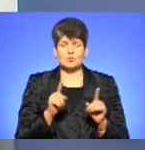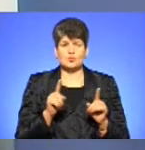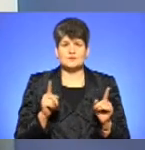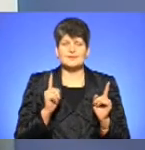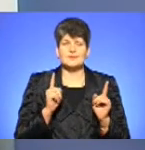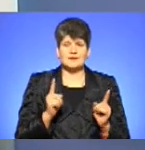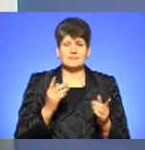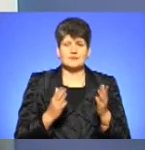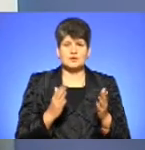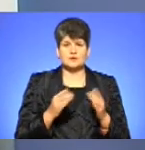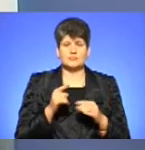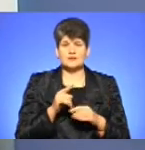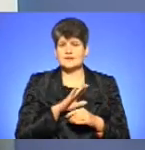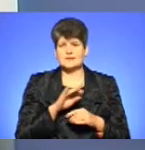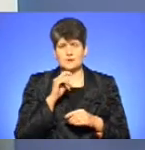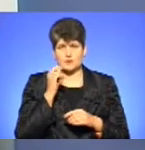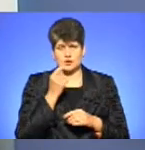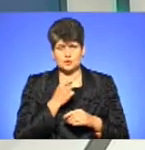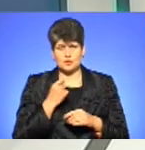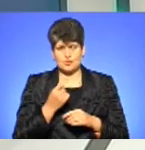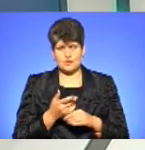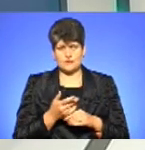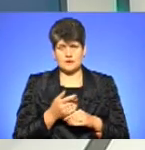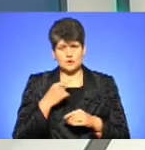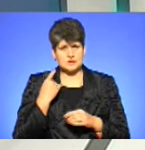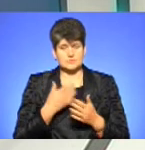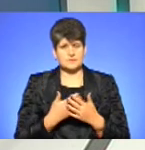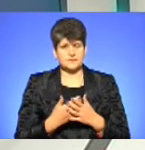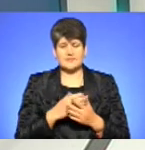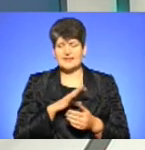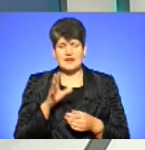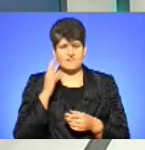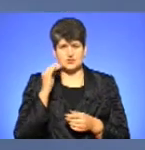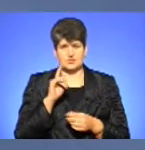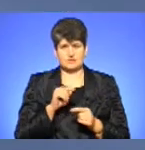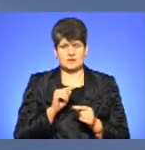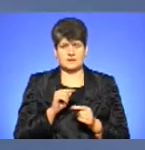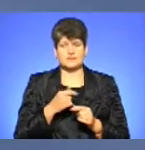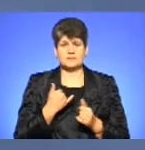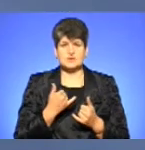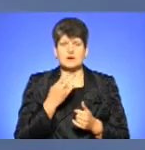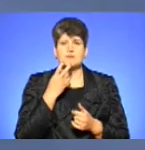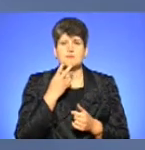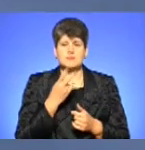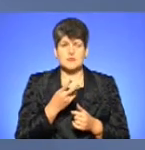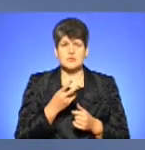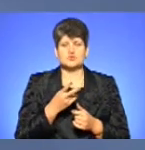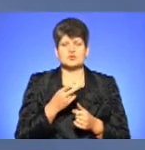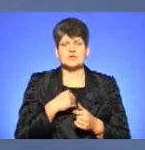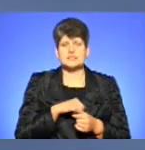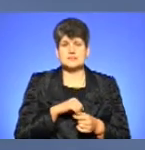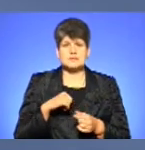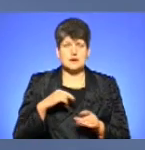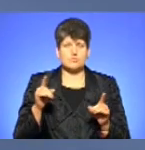навіть якщо вона не українською мовою, тобто російською? Не вважаю так, тому що зараз я бачу, я сам музикант